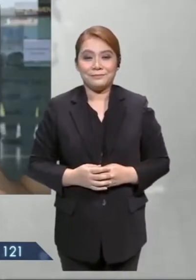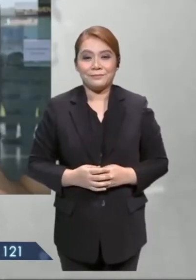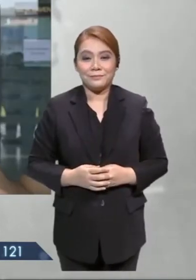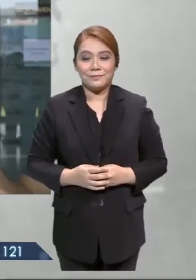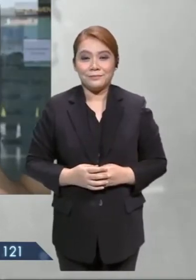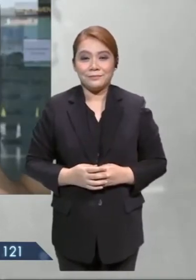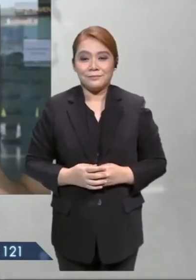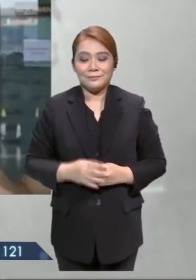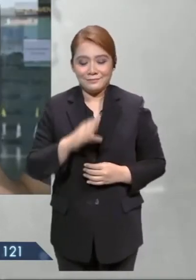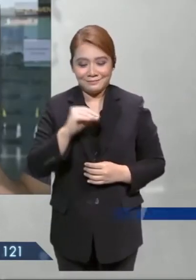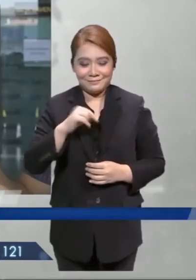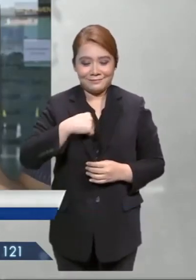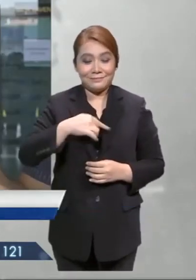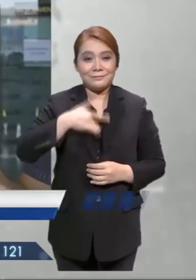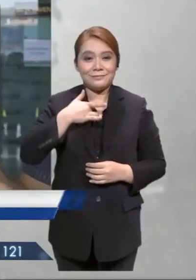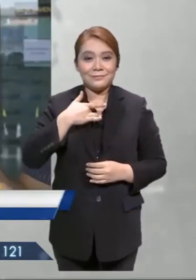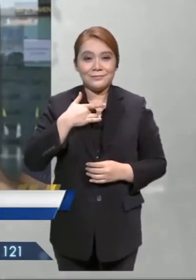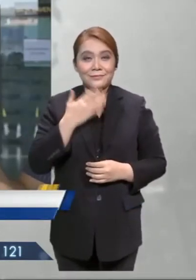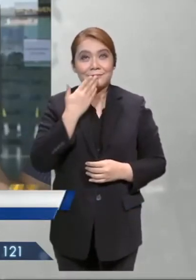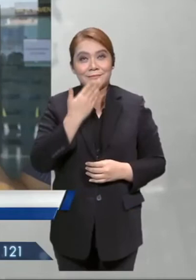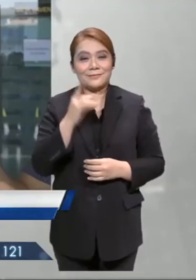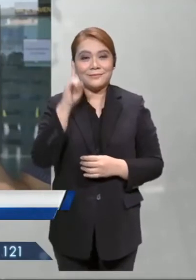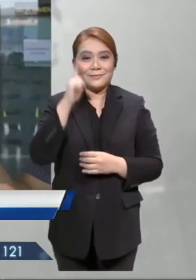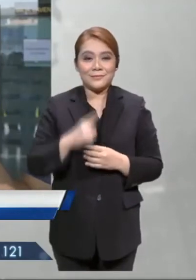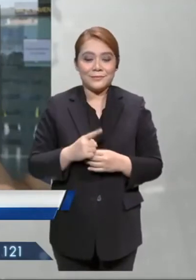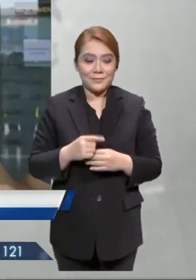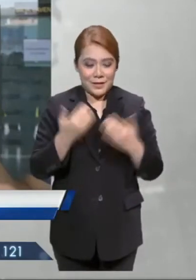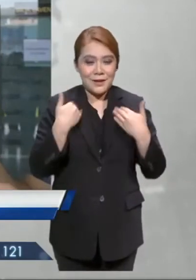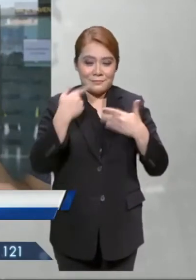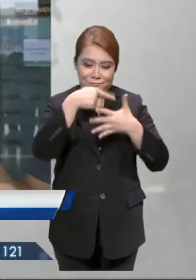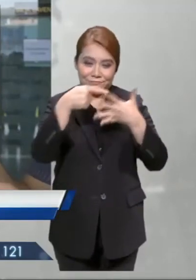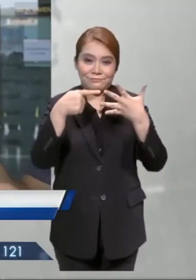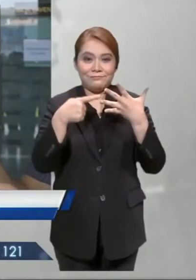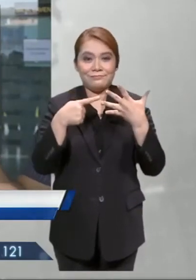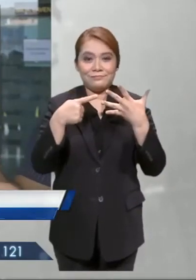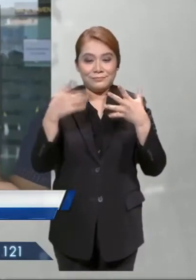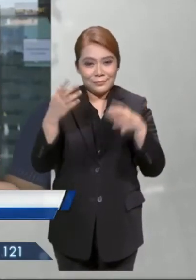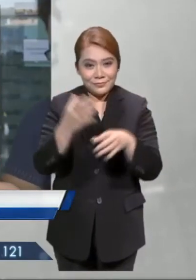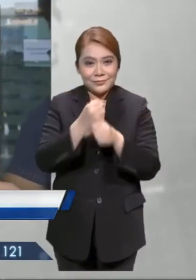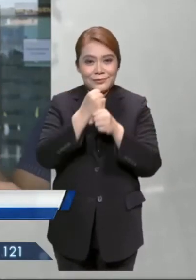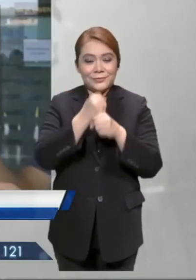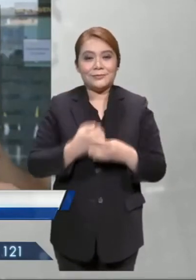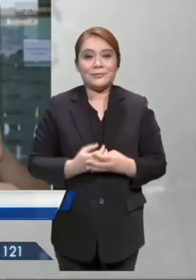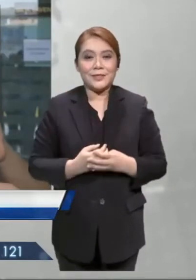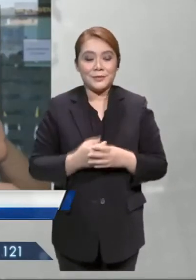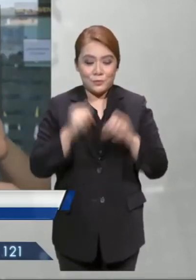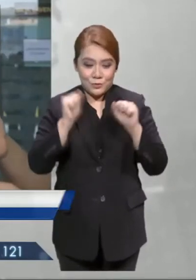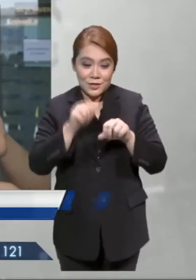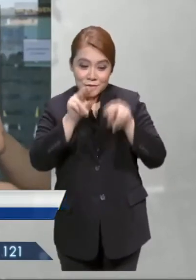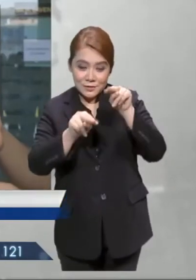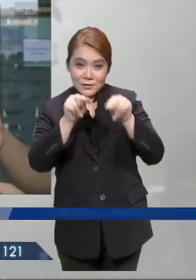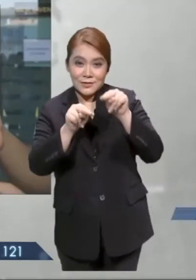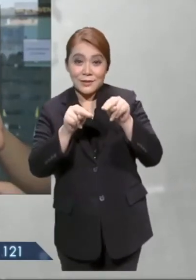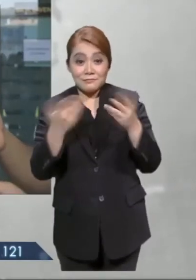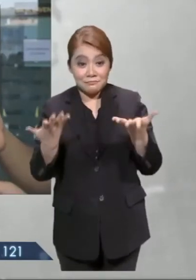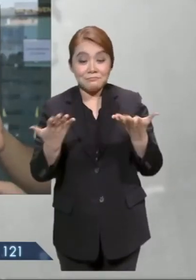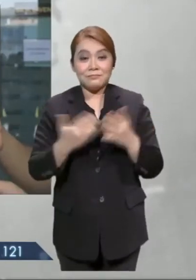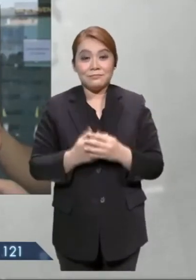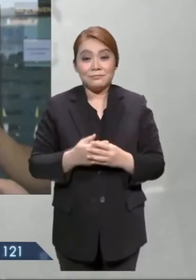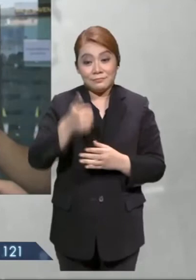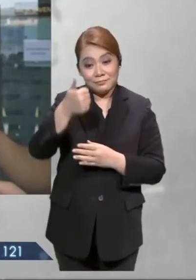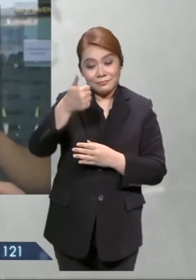Dan saya Alhamdulillah ada beberapa pencapaian yang sangat baik dan juga dapat dinilai sama ada prestasinya